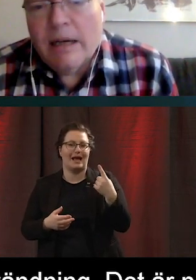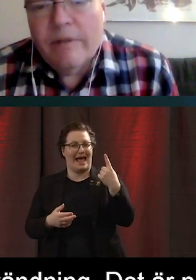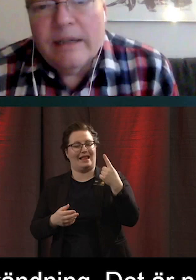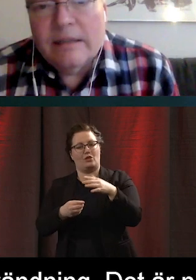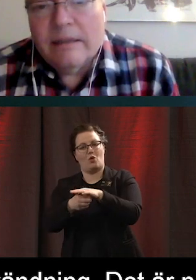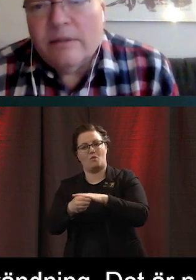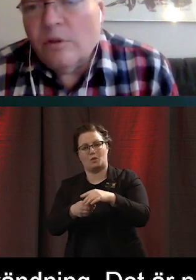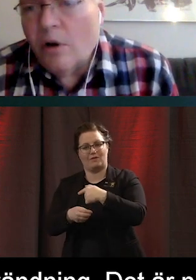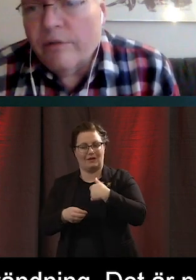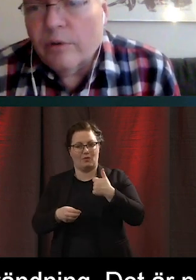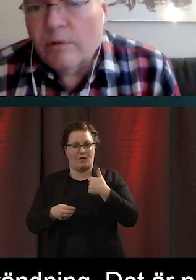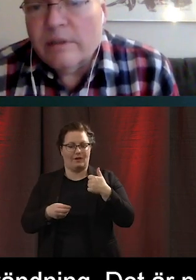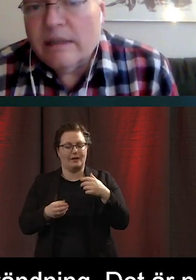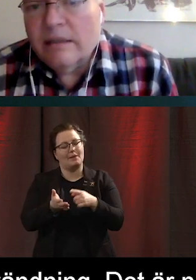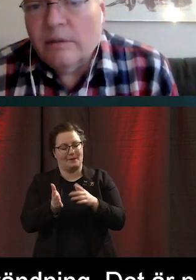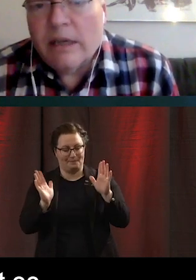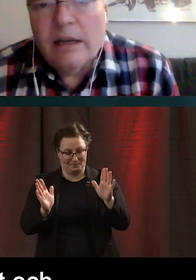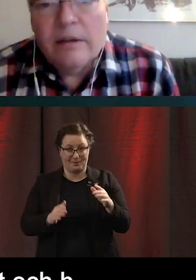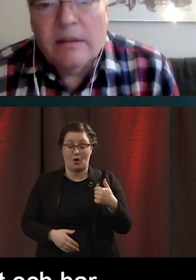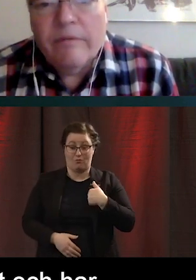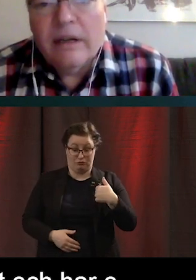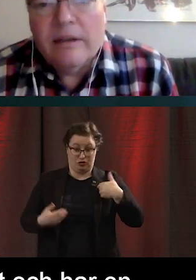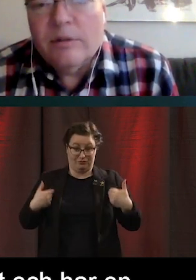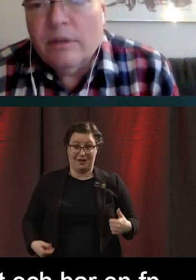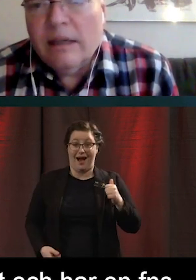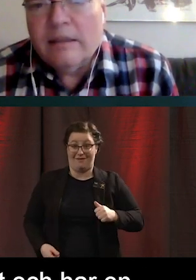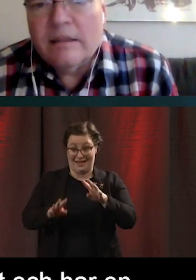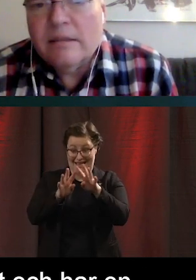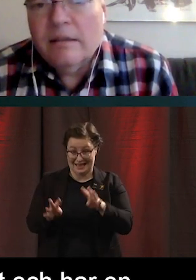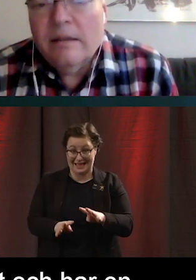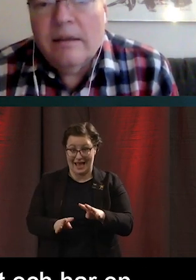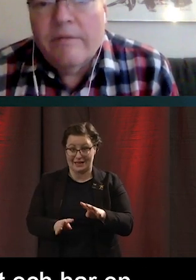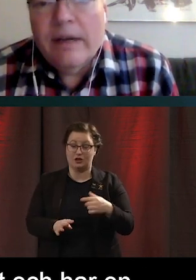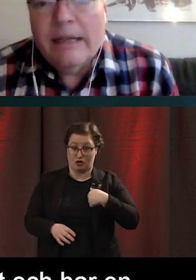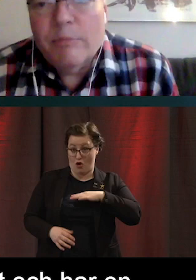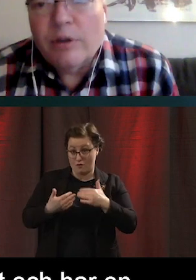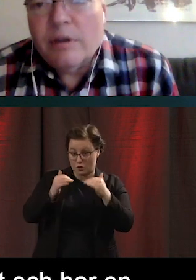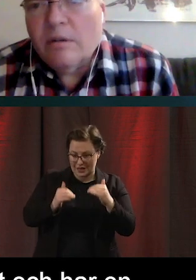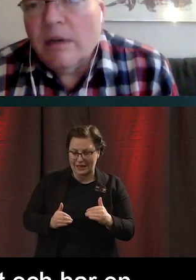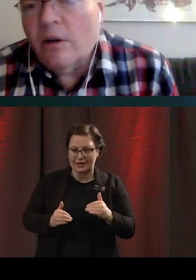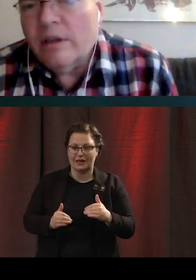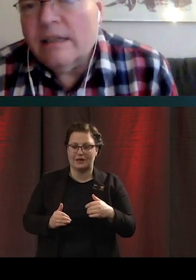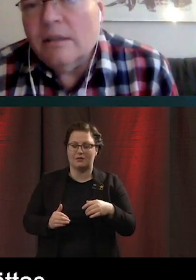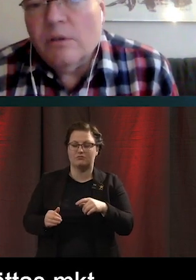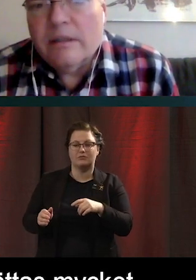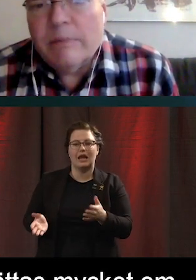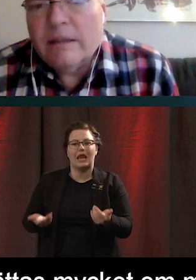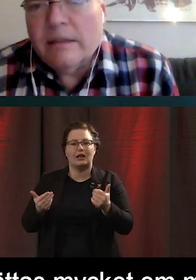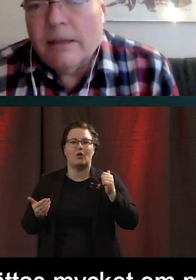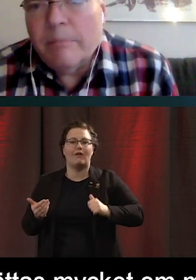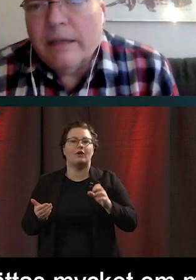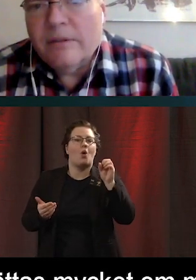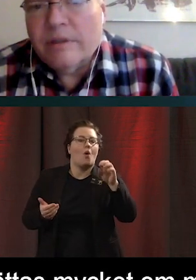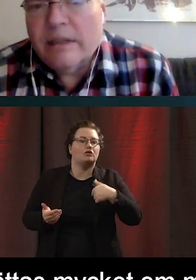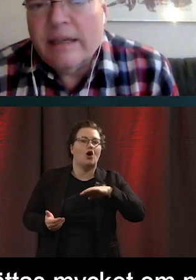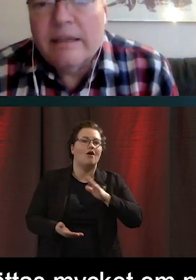man använder internet och har en funktionsnedsättning då kan användandet underlättas väldigt mycket. Om man har tillgång till de rätta